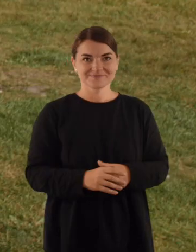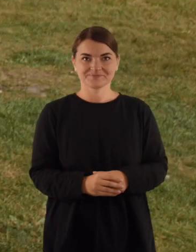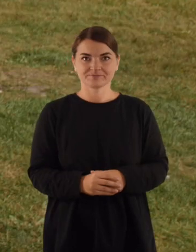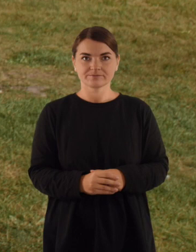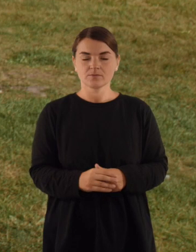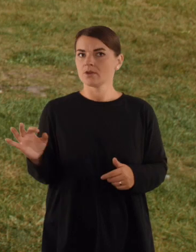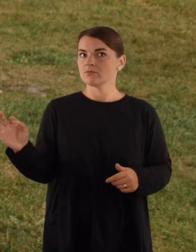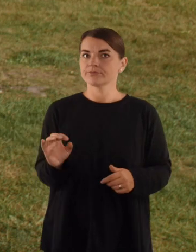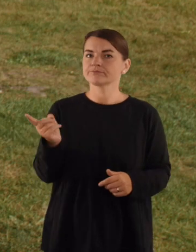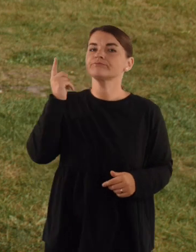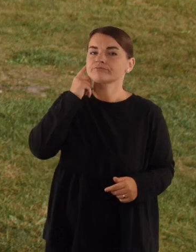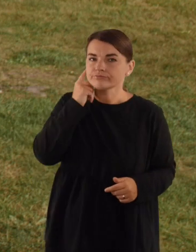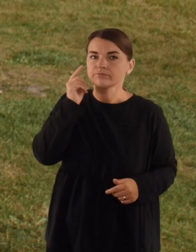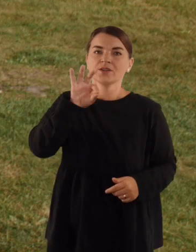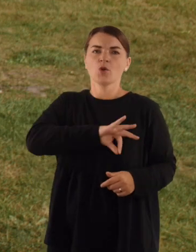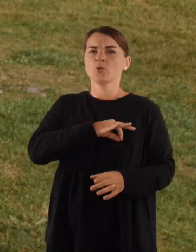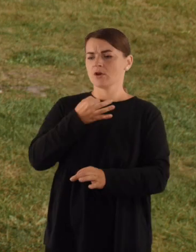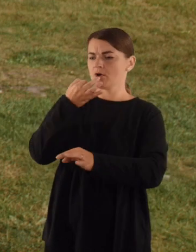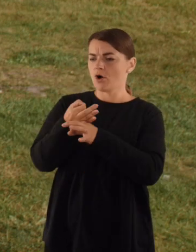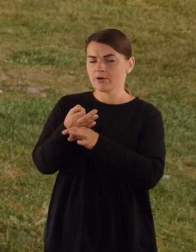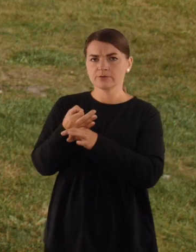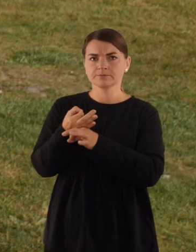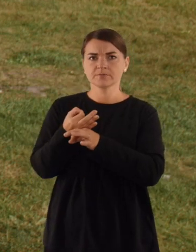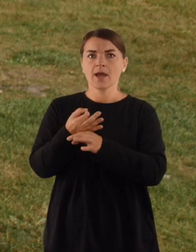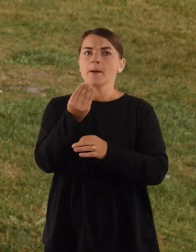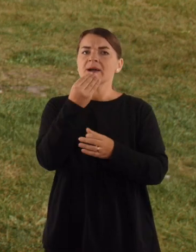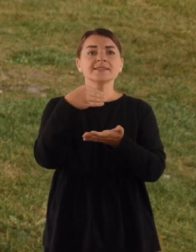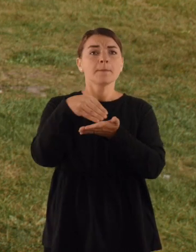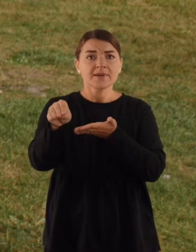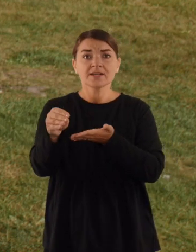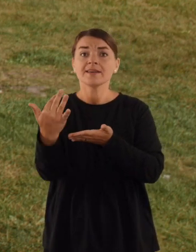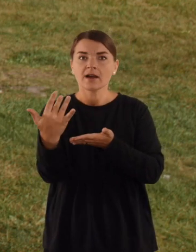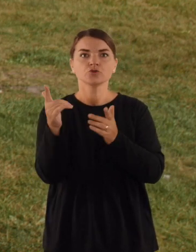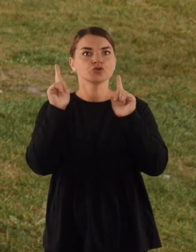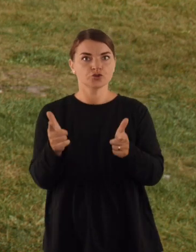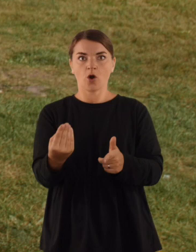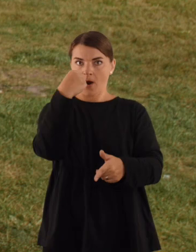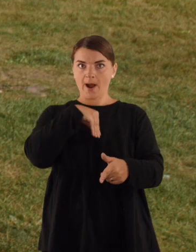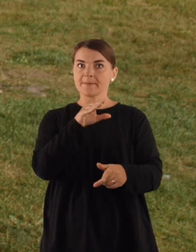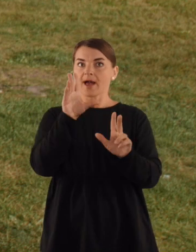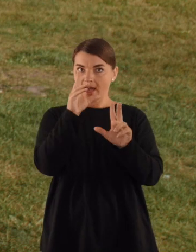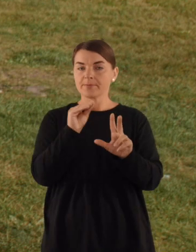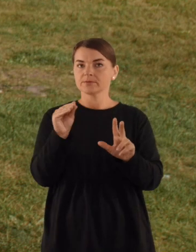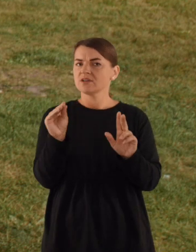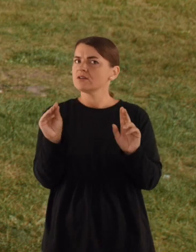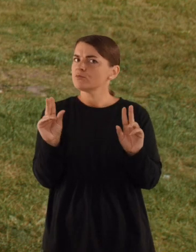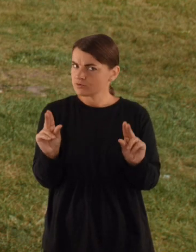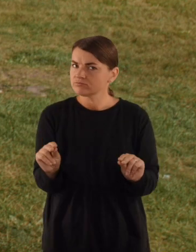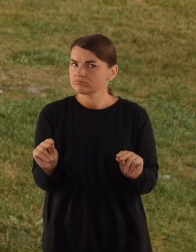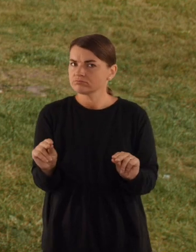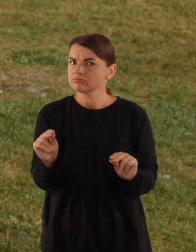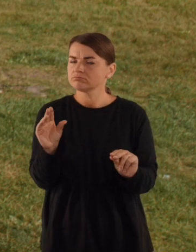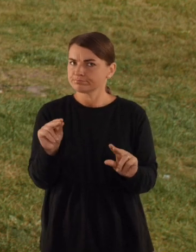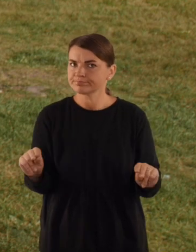Dažnai girdime. Vartokime atsakingai, įsigykime tik tiek maisto, kiek iš tikrųjų reikia, bet ar visą metą pavyksta?